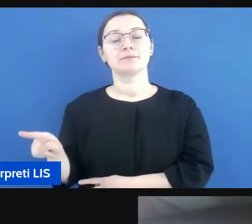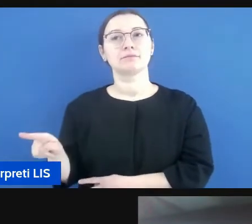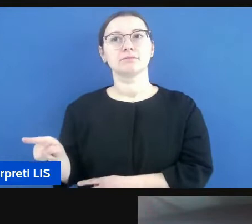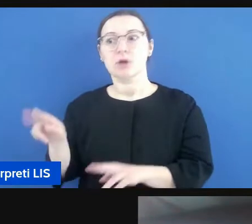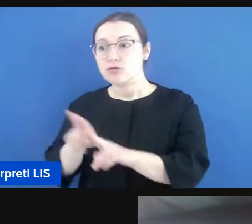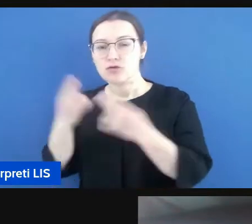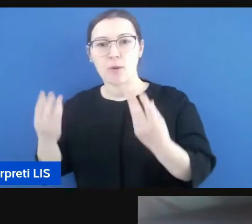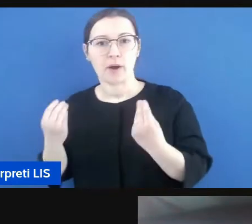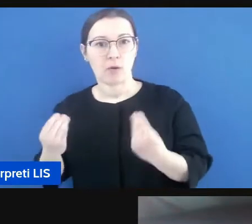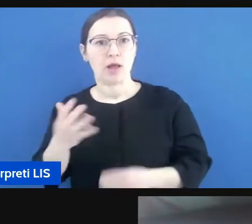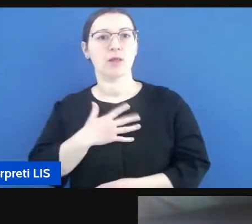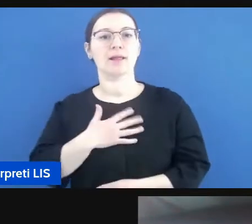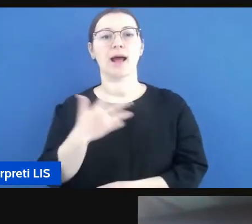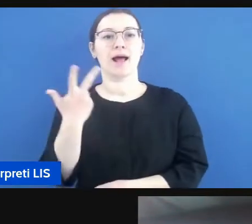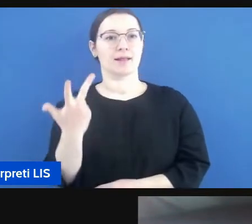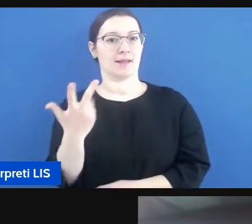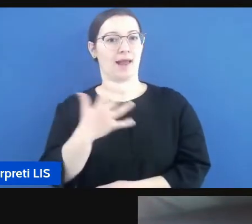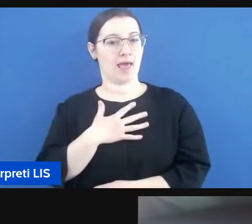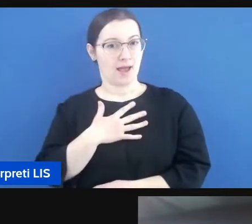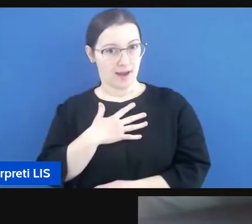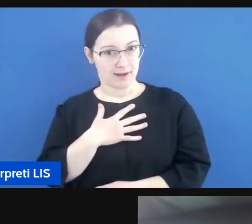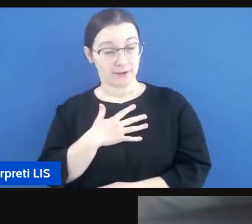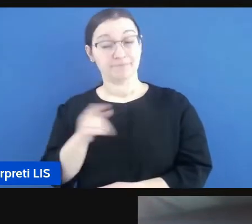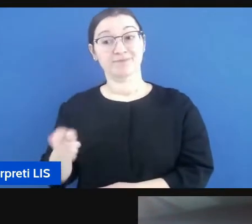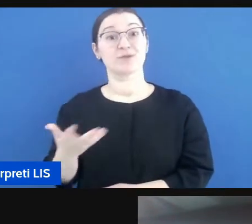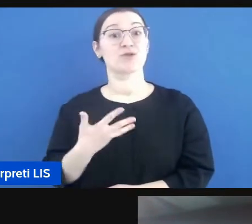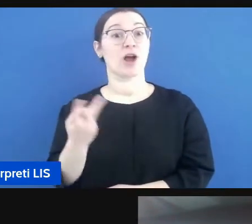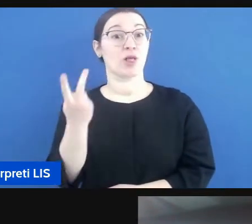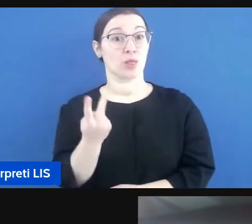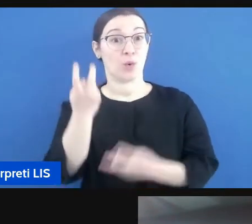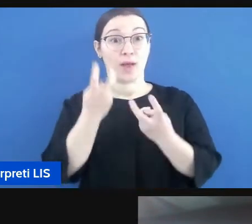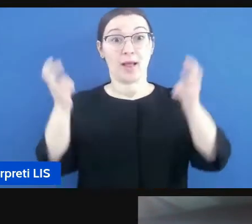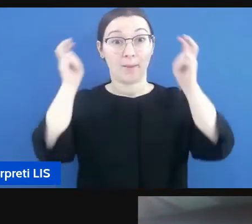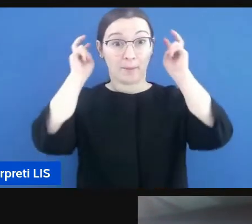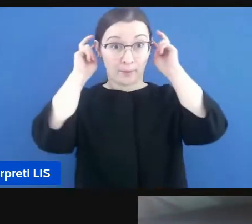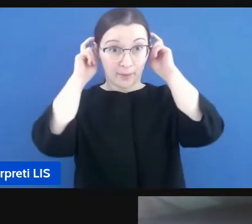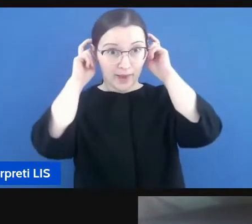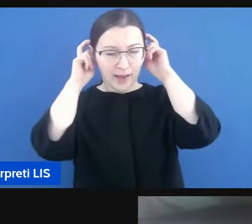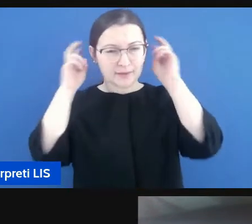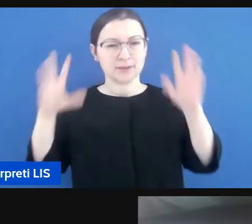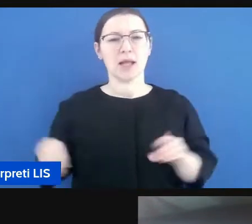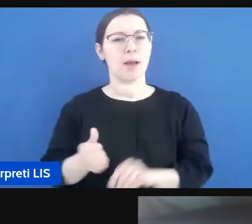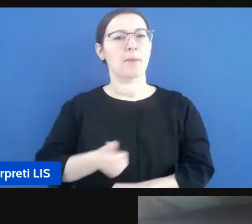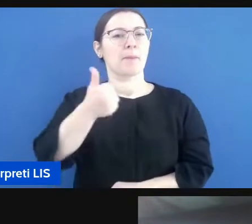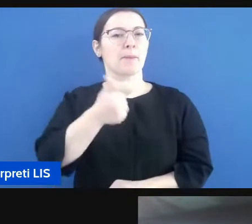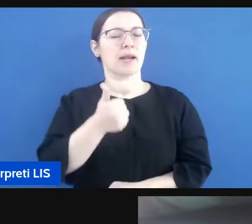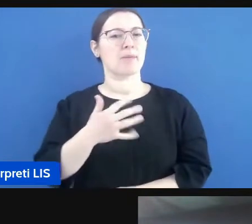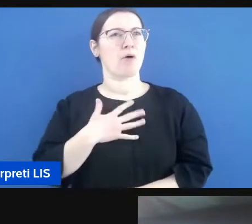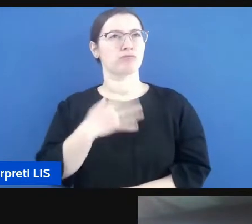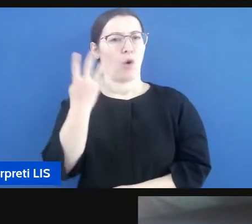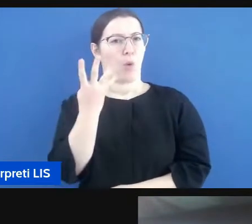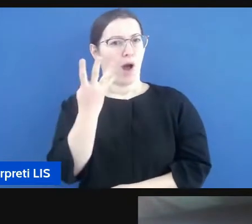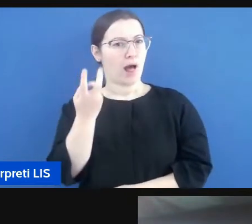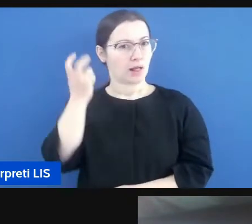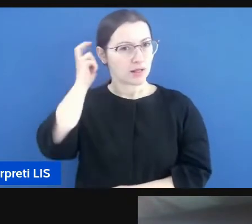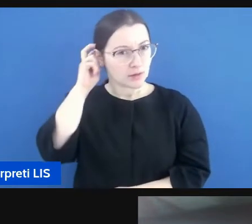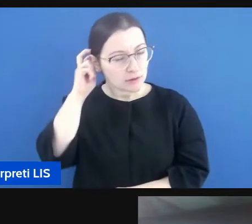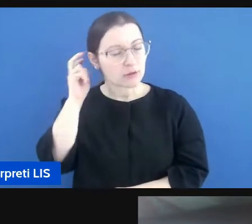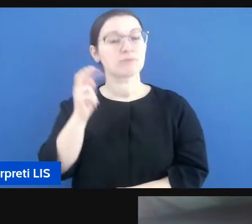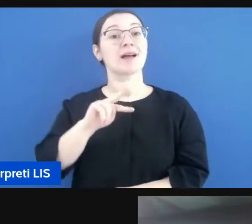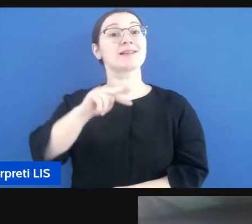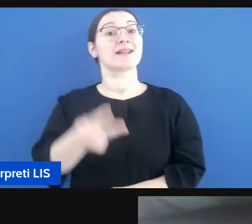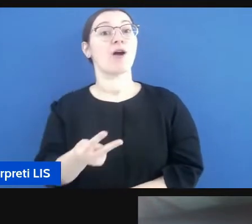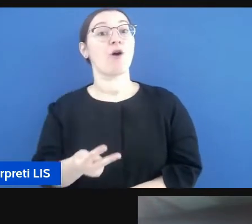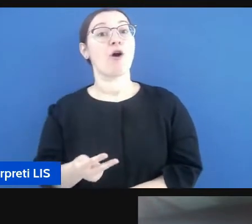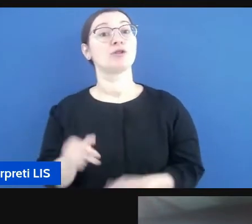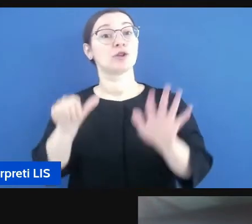ha un impianto ha un doppio impianto cocleare il primo fatto a quattro anni e il secondo a sei anni io